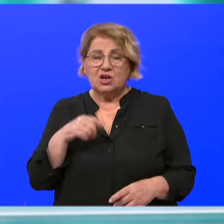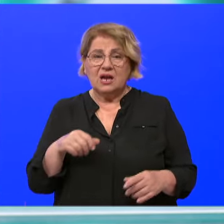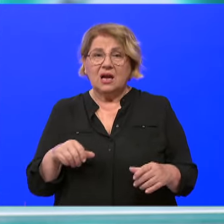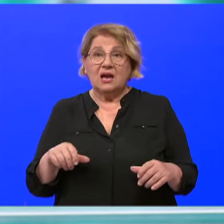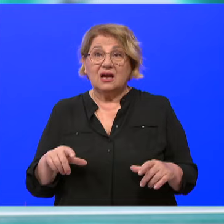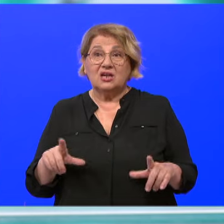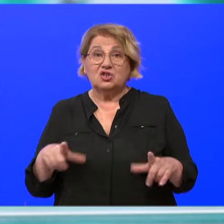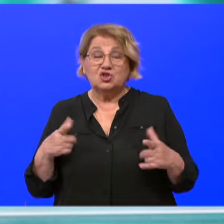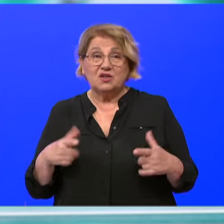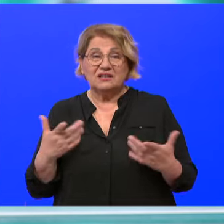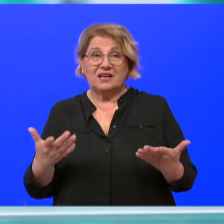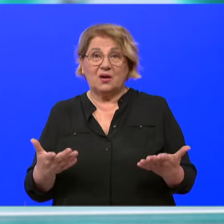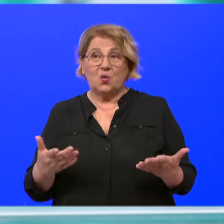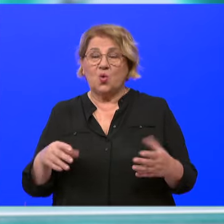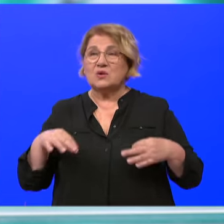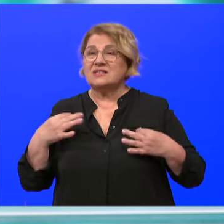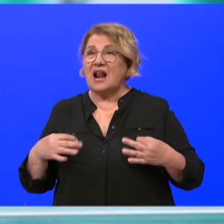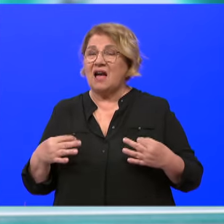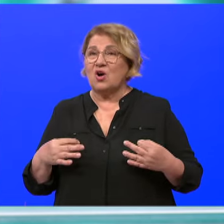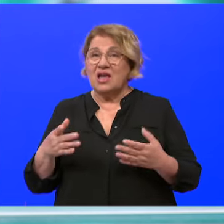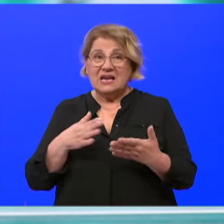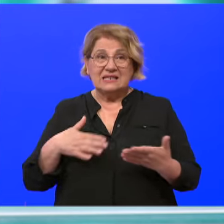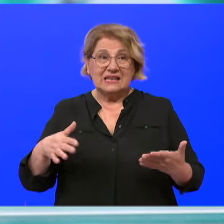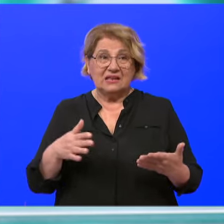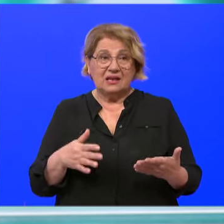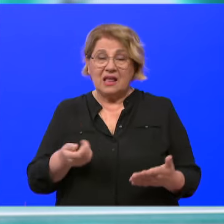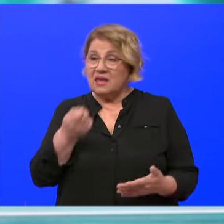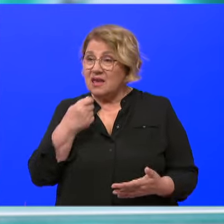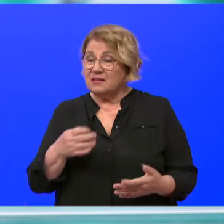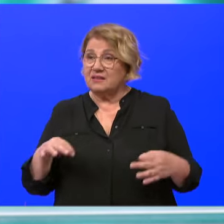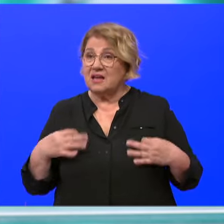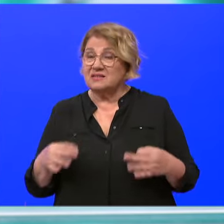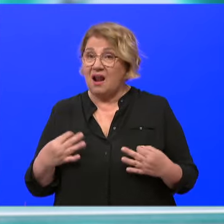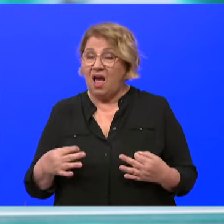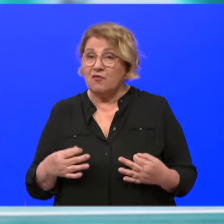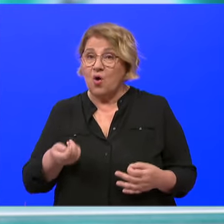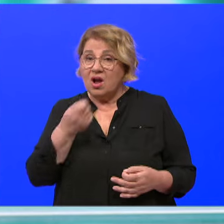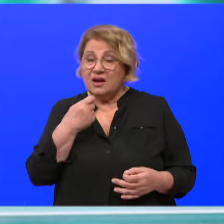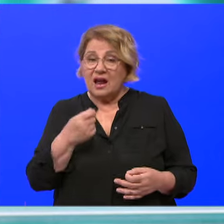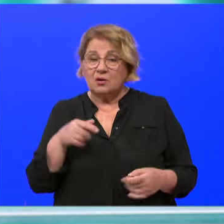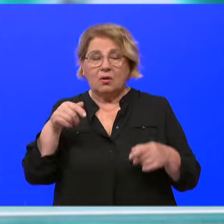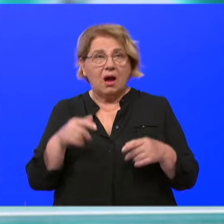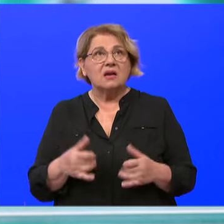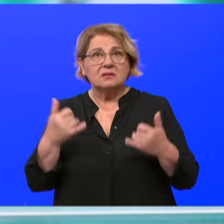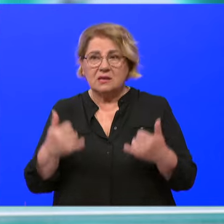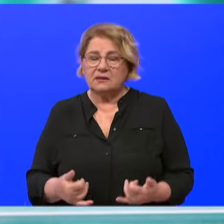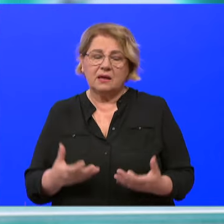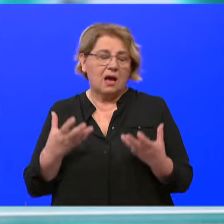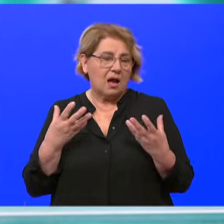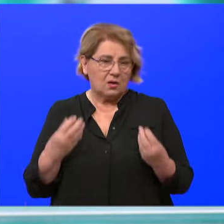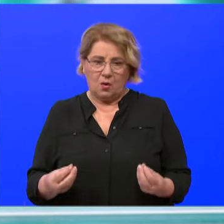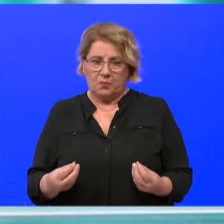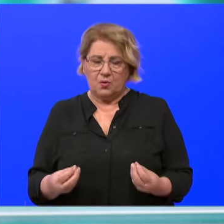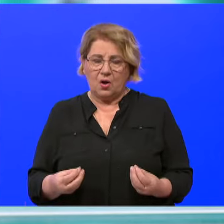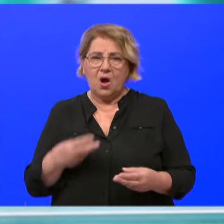zdravoj sredini, sredini bez stresa, jedete zdravu hranu, nikad više tu mora debelog strijeva u